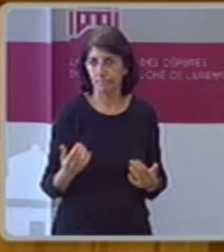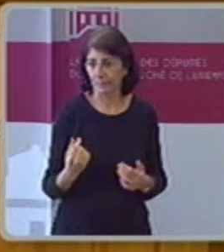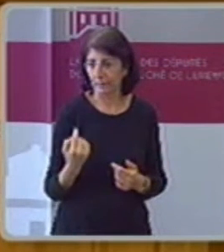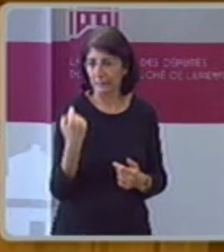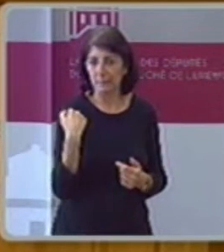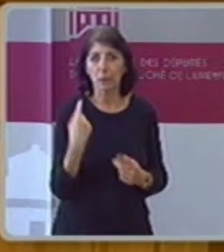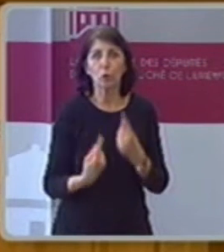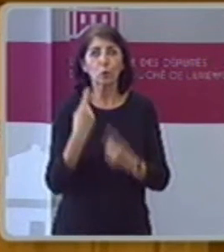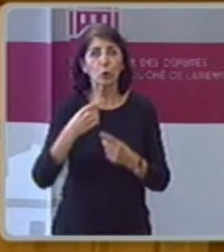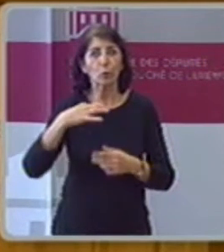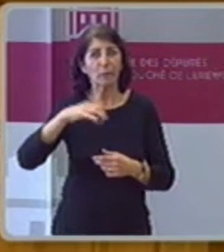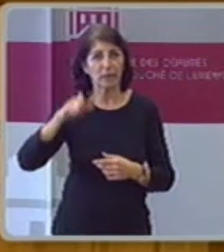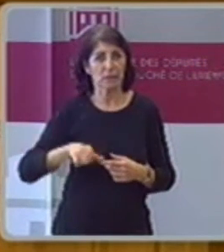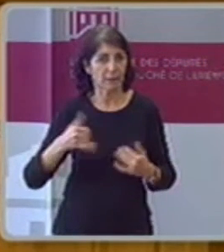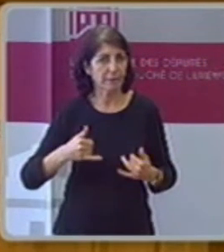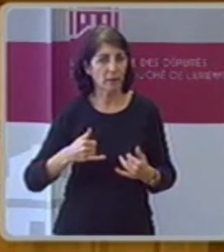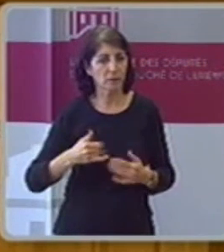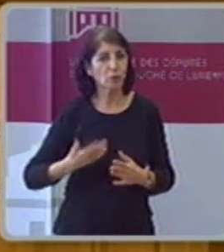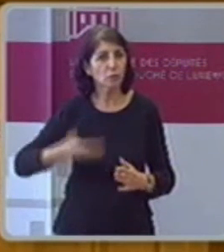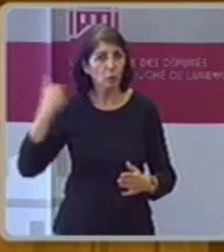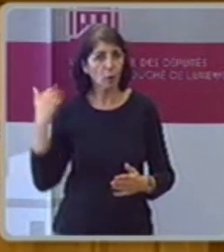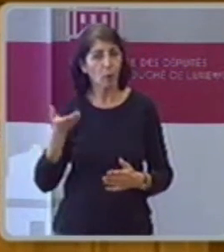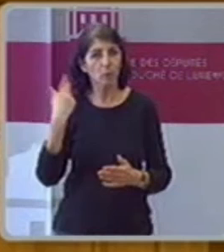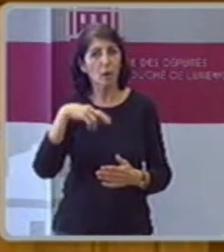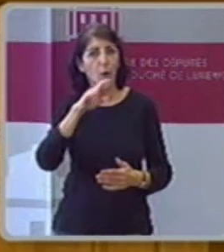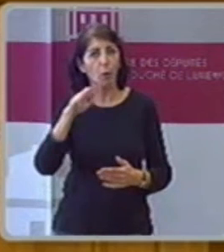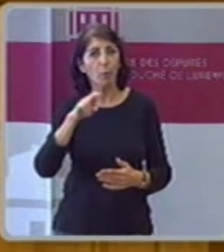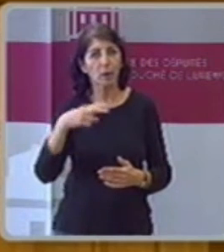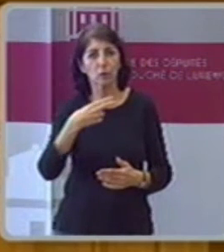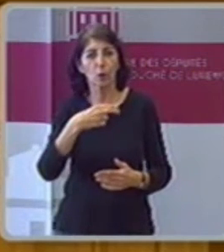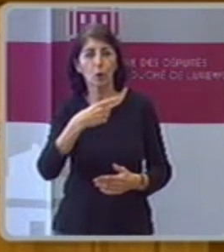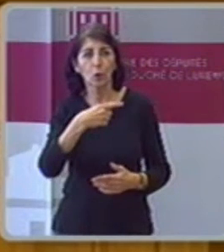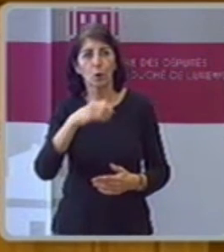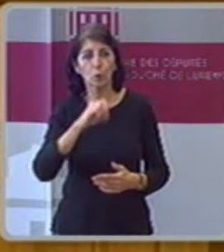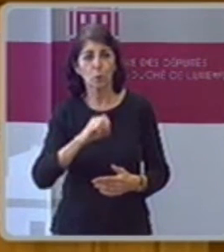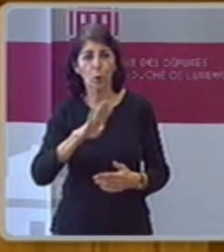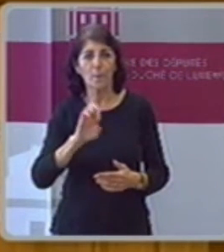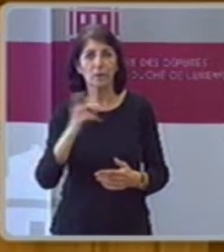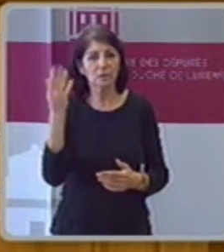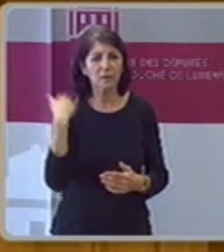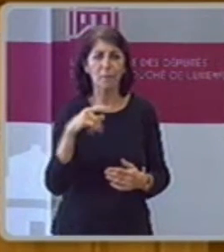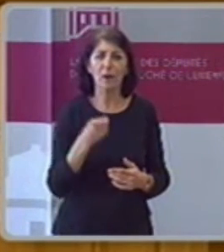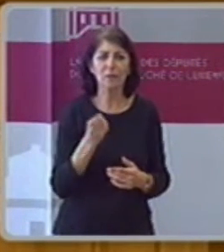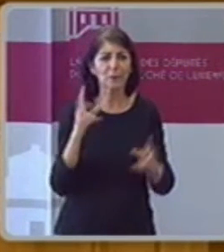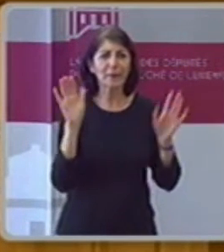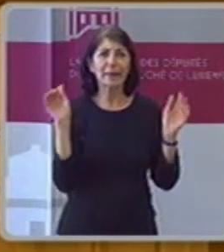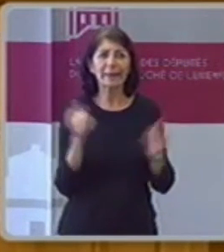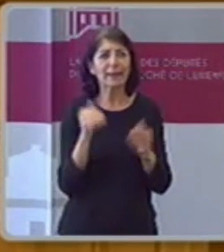geschenkt und er hat den Betonsminister gesagt Herr